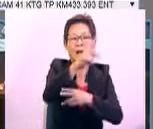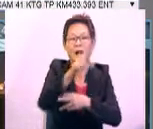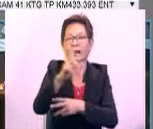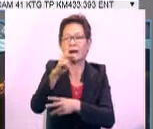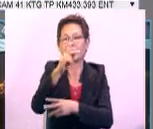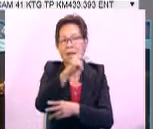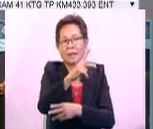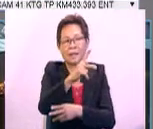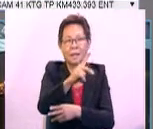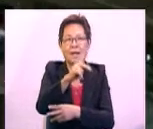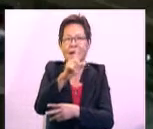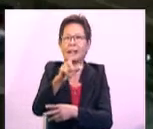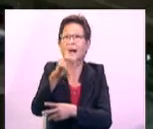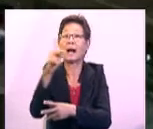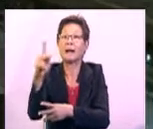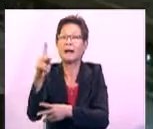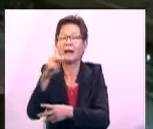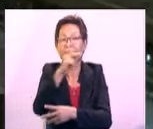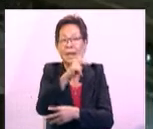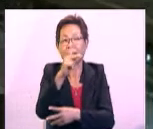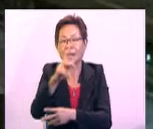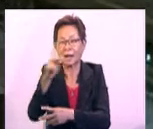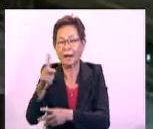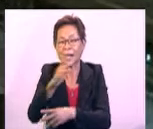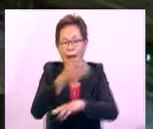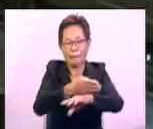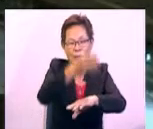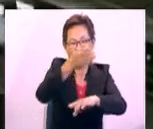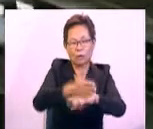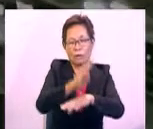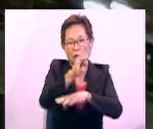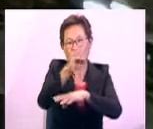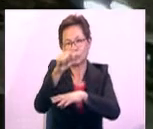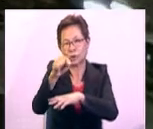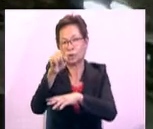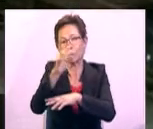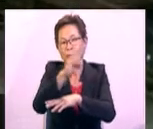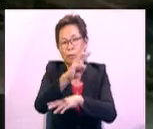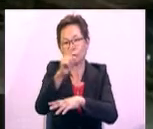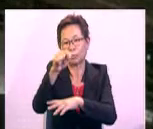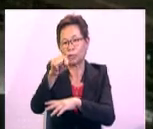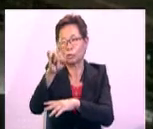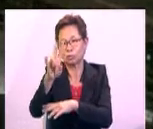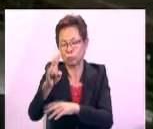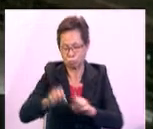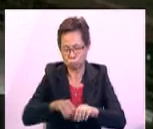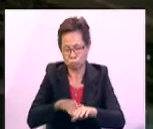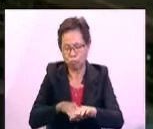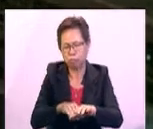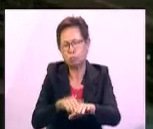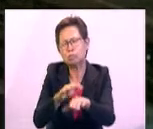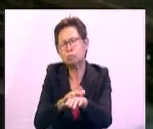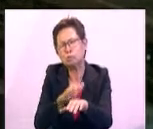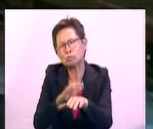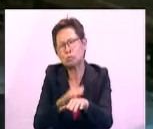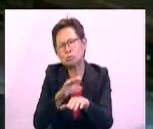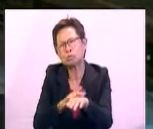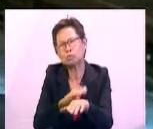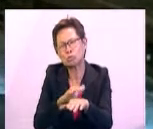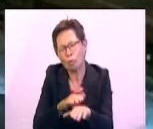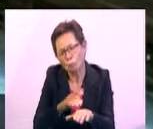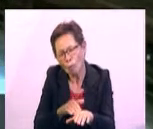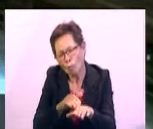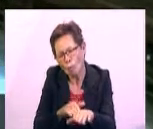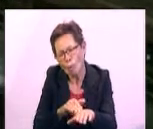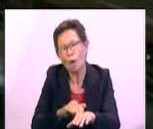I8 sekitar Pazatul, bentung, kilometer 61.7, trafik kelihatan perlahan selepas Pazatul terus